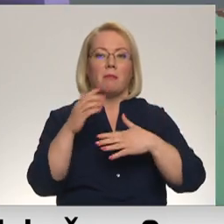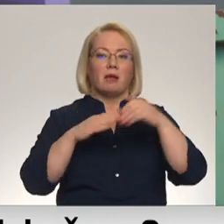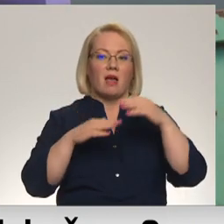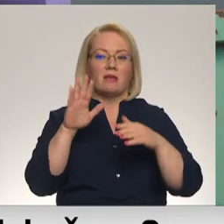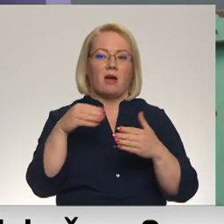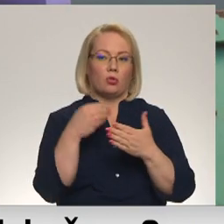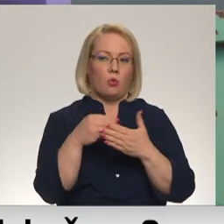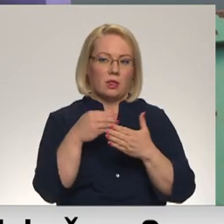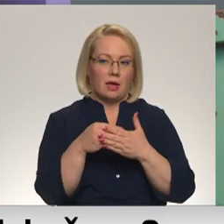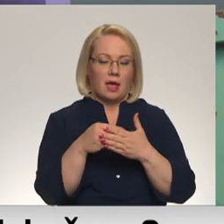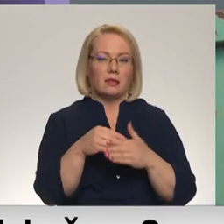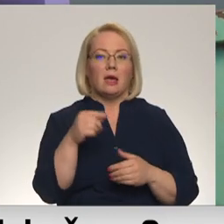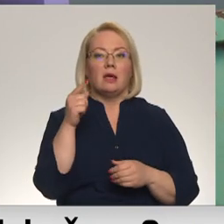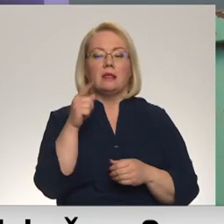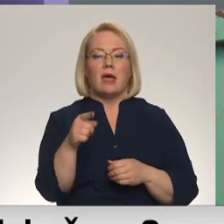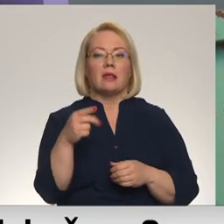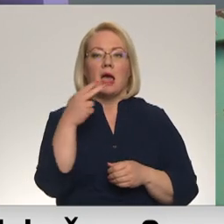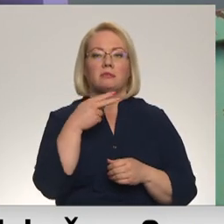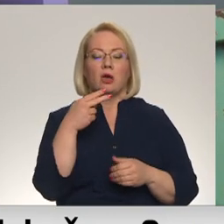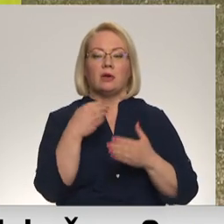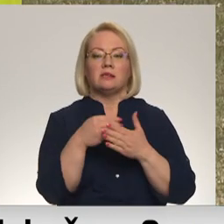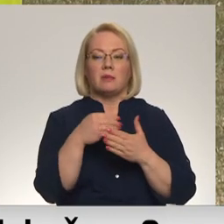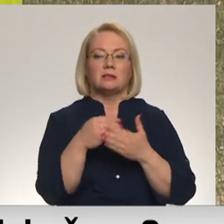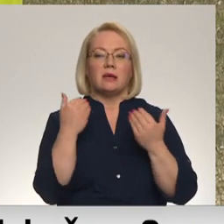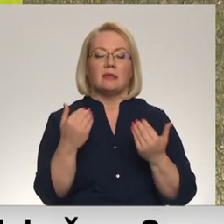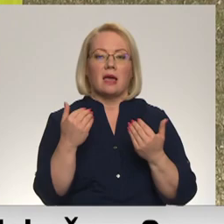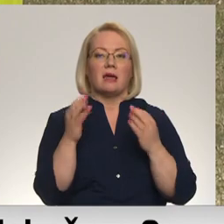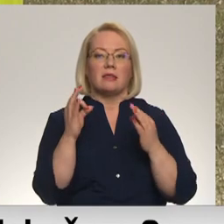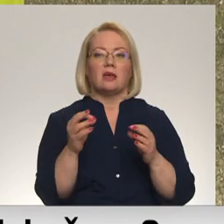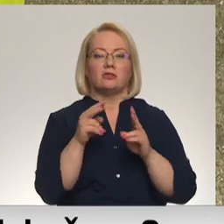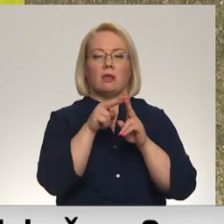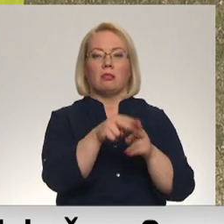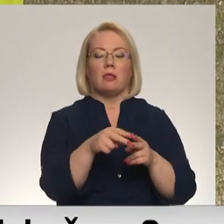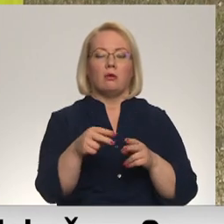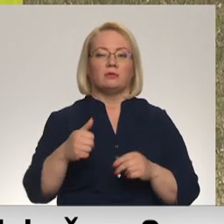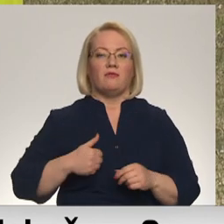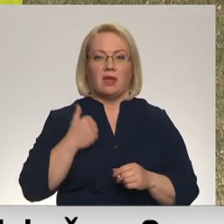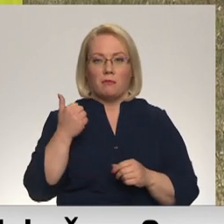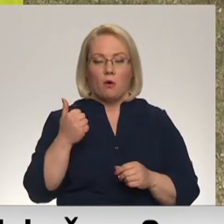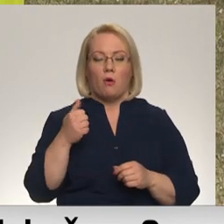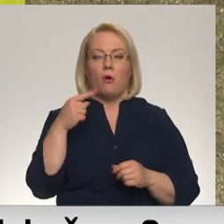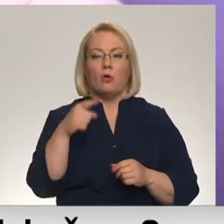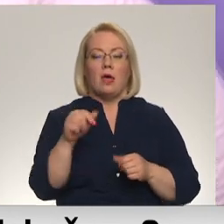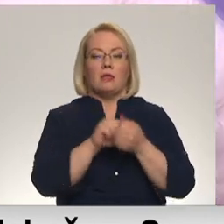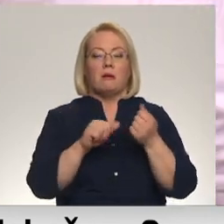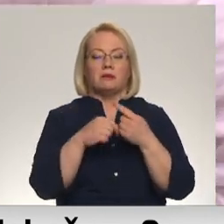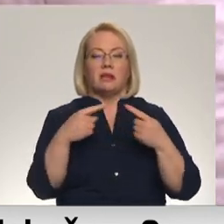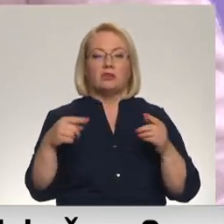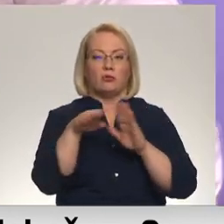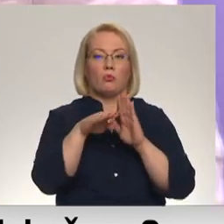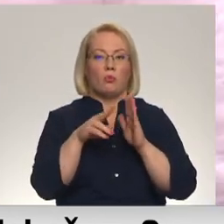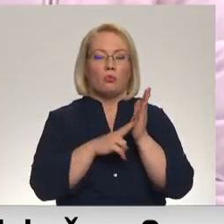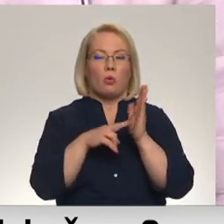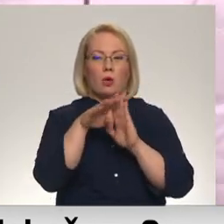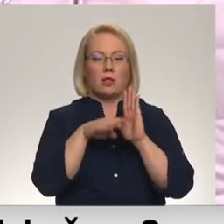Šāda kontēnera ap saimniekošanas izmaksas pašais gūsts uz uzņēmumu placiem. Izmaiņas dabas resurs nodoka likumā paredzēja, ka